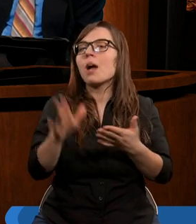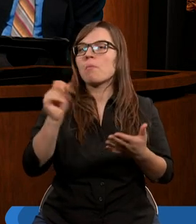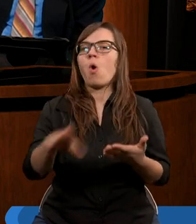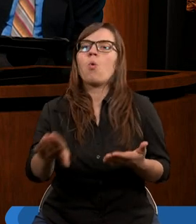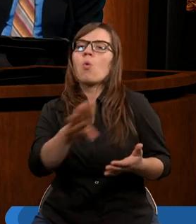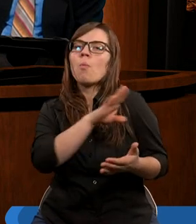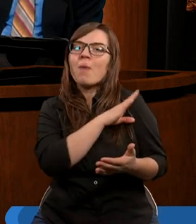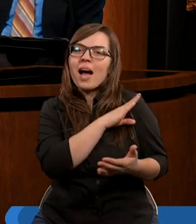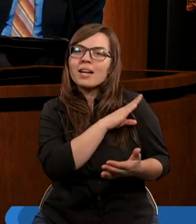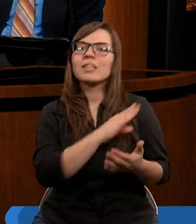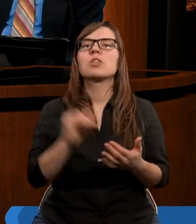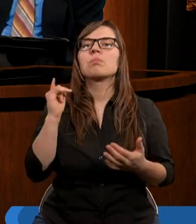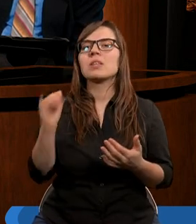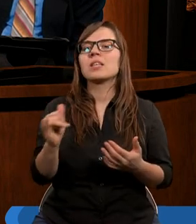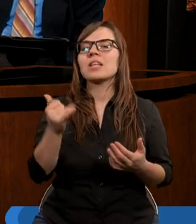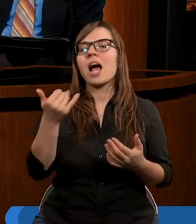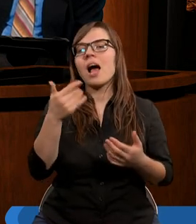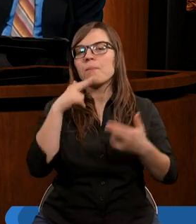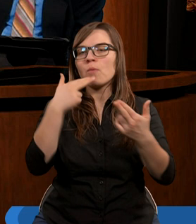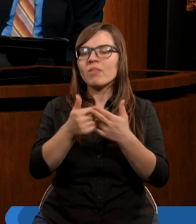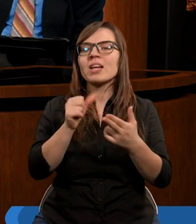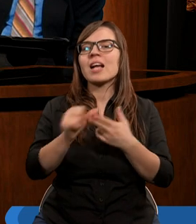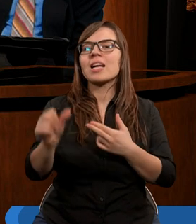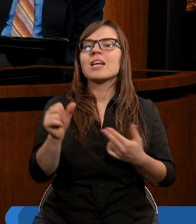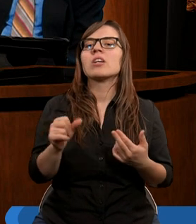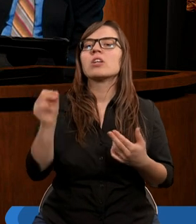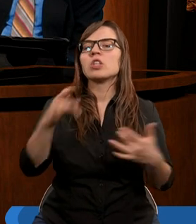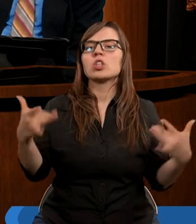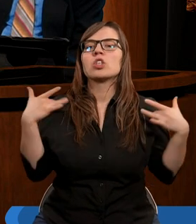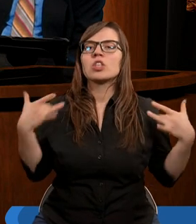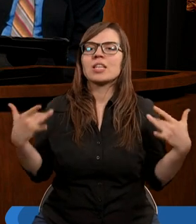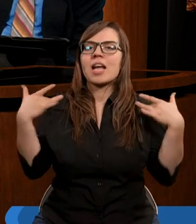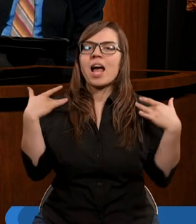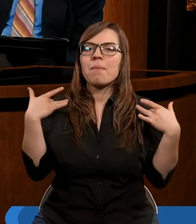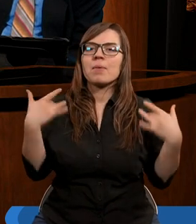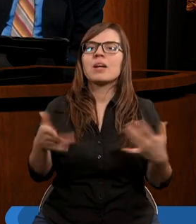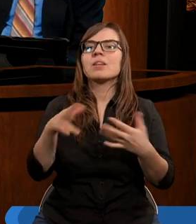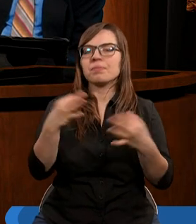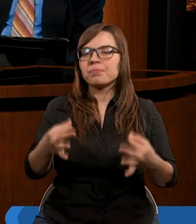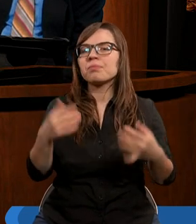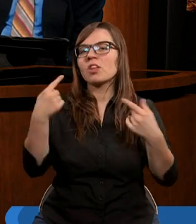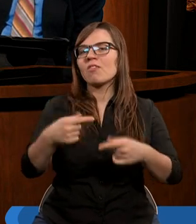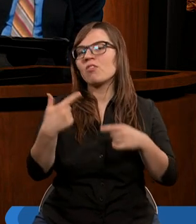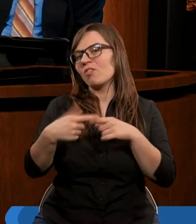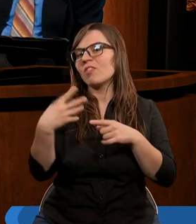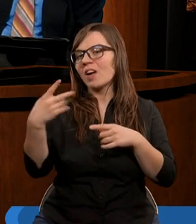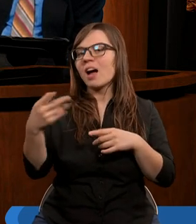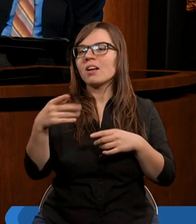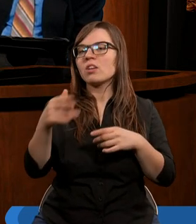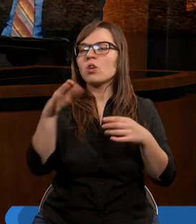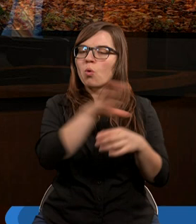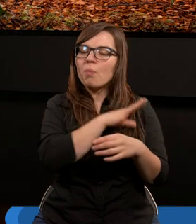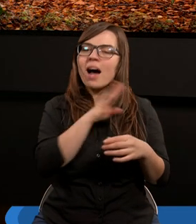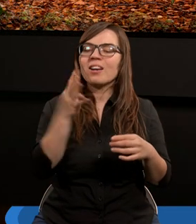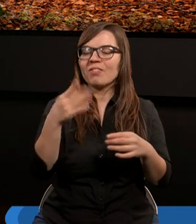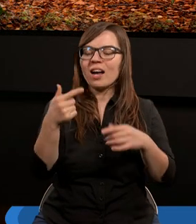umarliśmy i jak tu jest powiedziane, żyjemy w nowym duchu. Wierszu czwartym, przy to bracia moje,